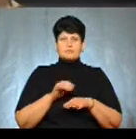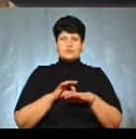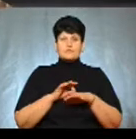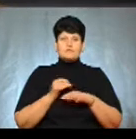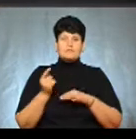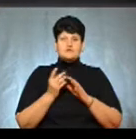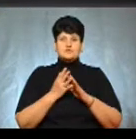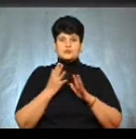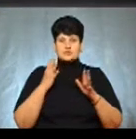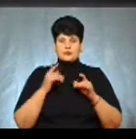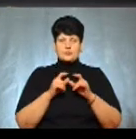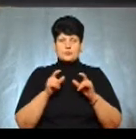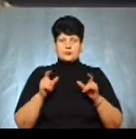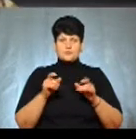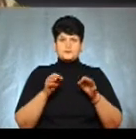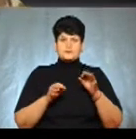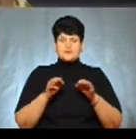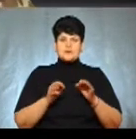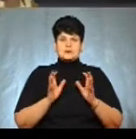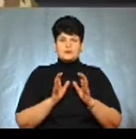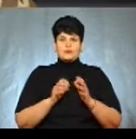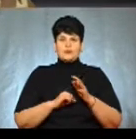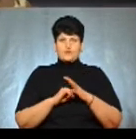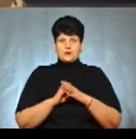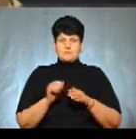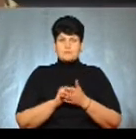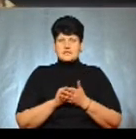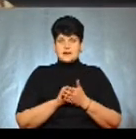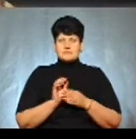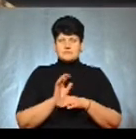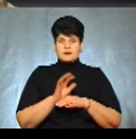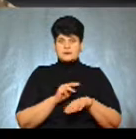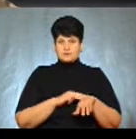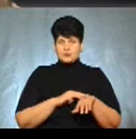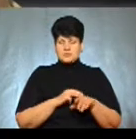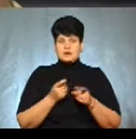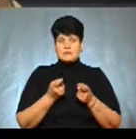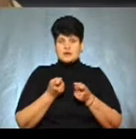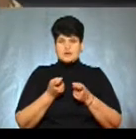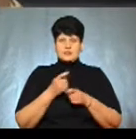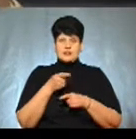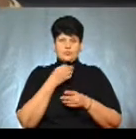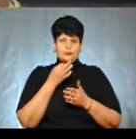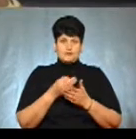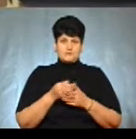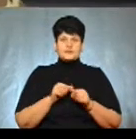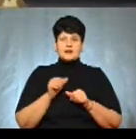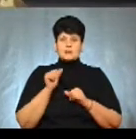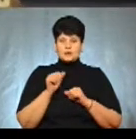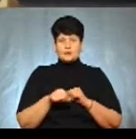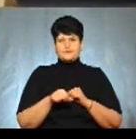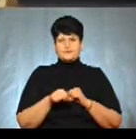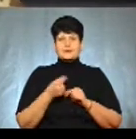першу чергу на об'єктах природозаповідного фонду, матеріали будуть направитися поліцію для встановлення винних і притягнення їх до відповідальності. Крім того,